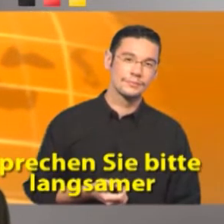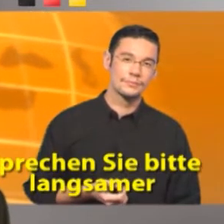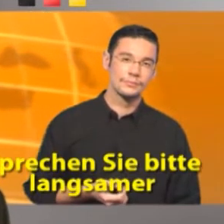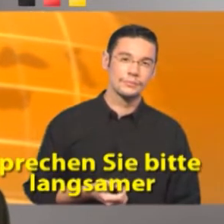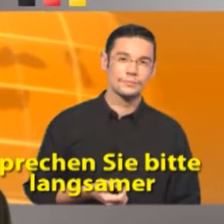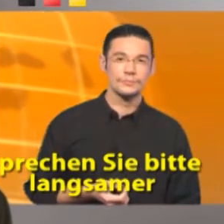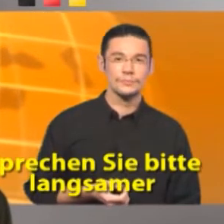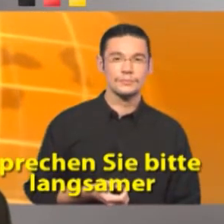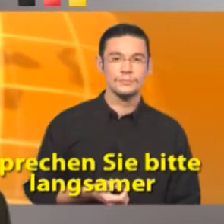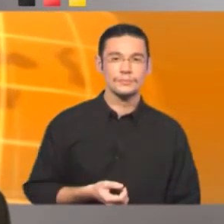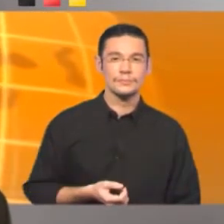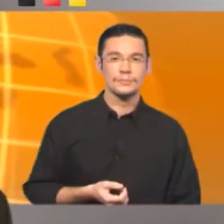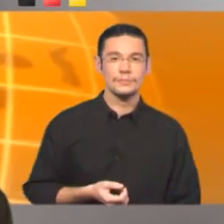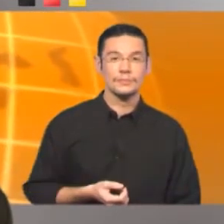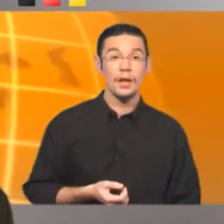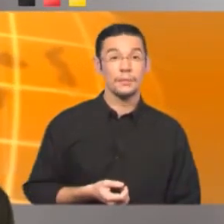favor